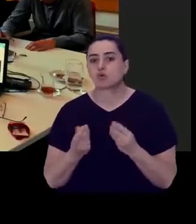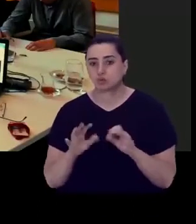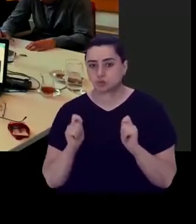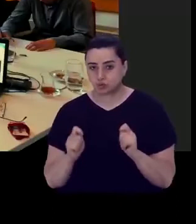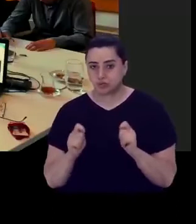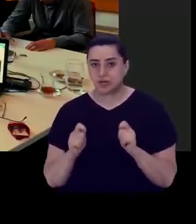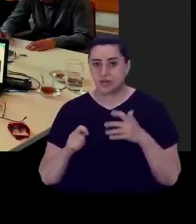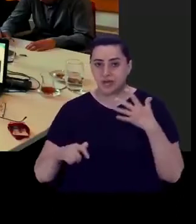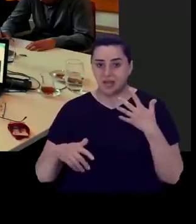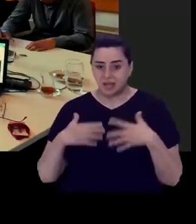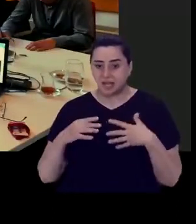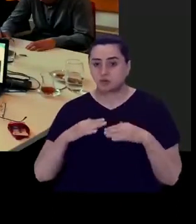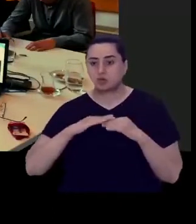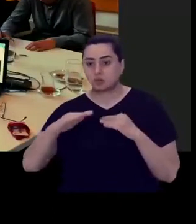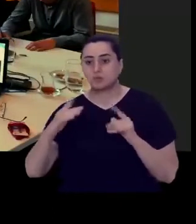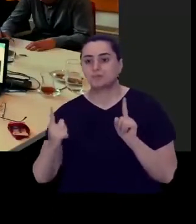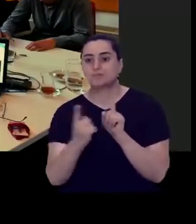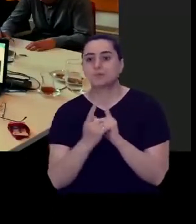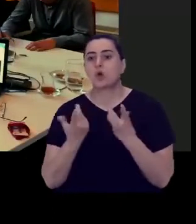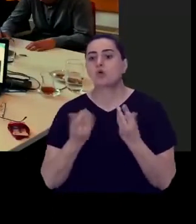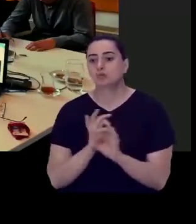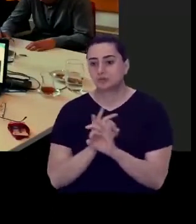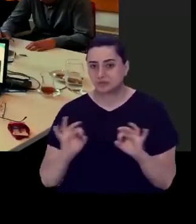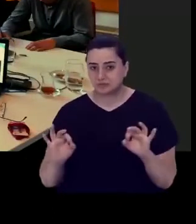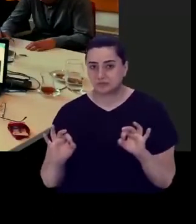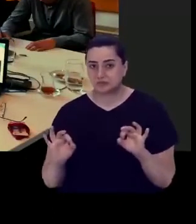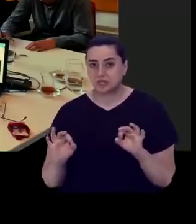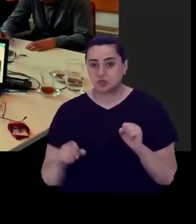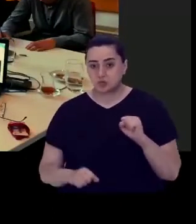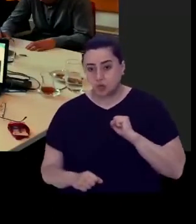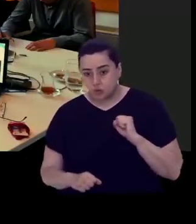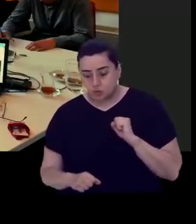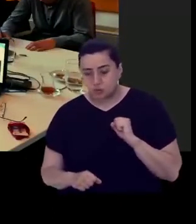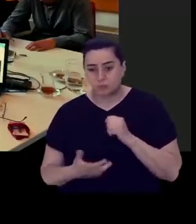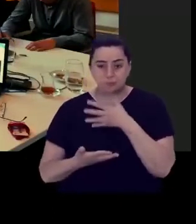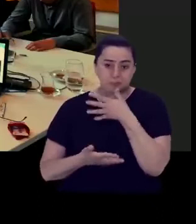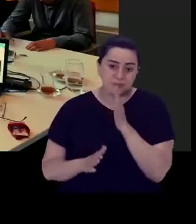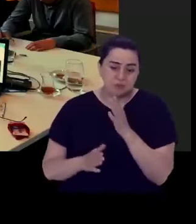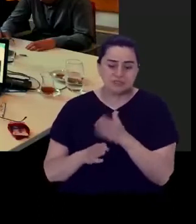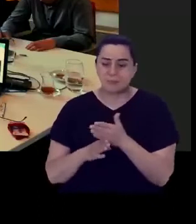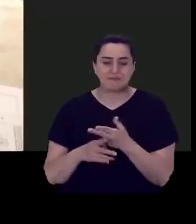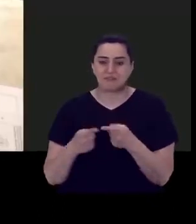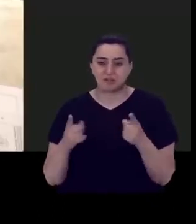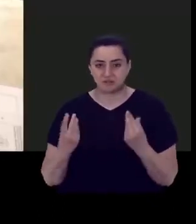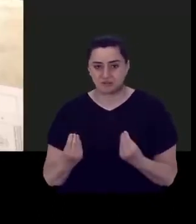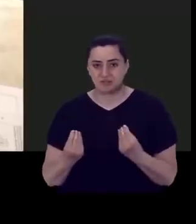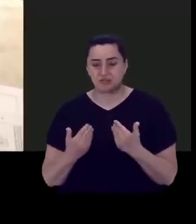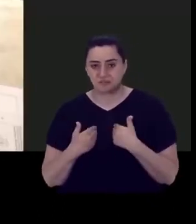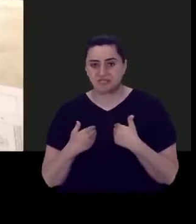engellenen bir yerlerle toplum bir araya gelmiyor. Belki korku yok. Belki başka sebeplerden. Biz